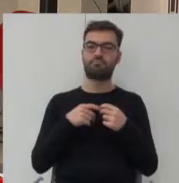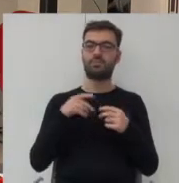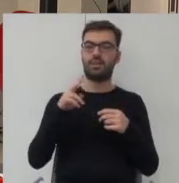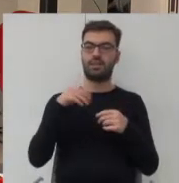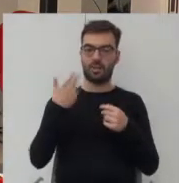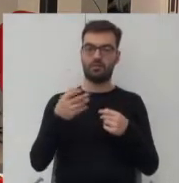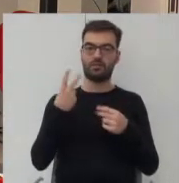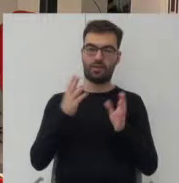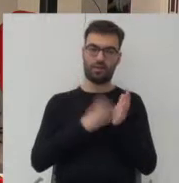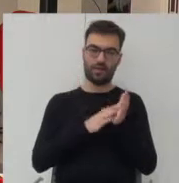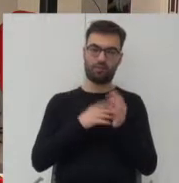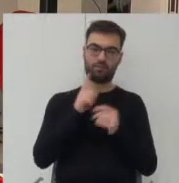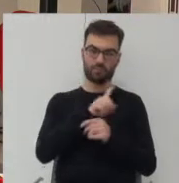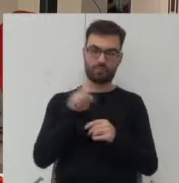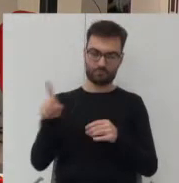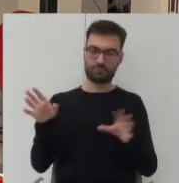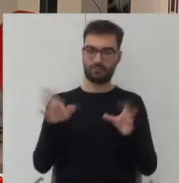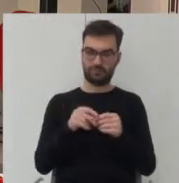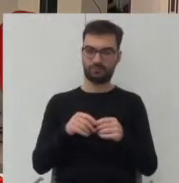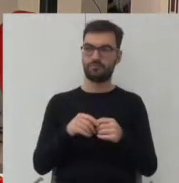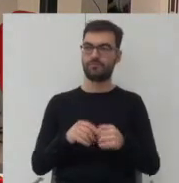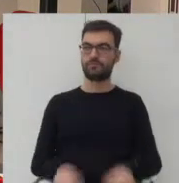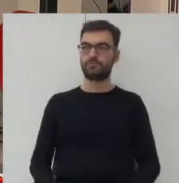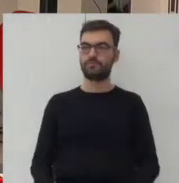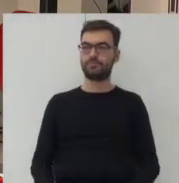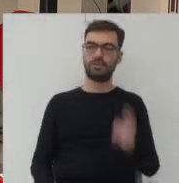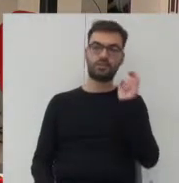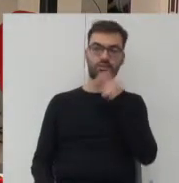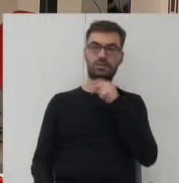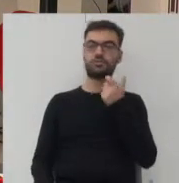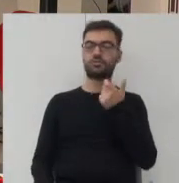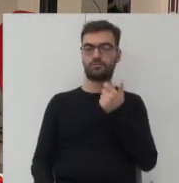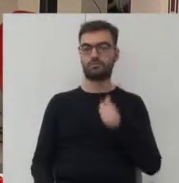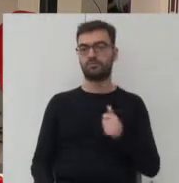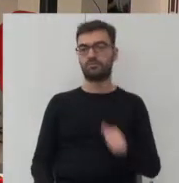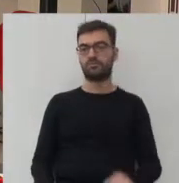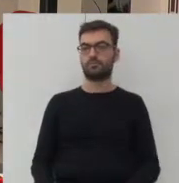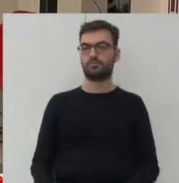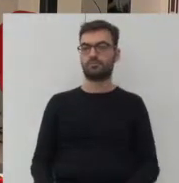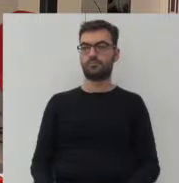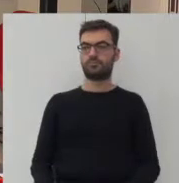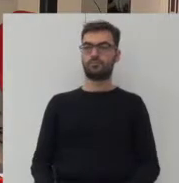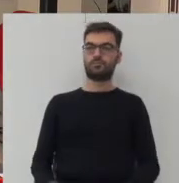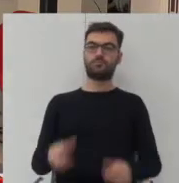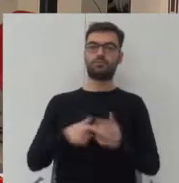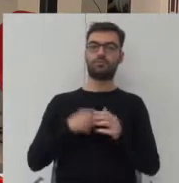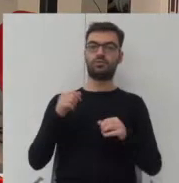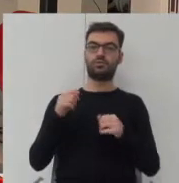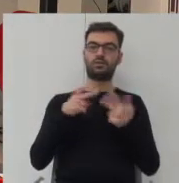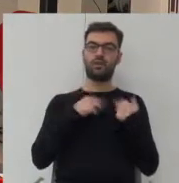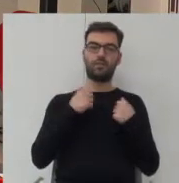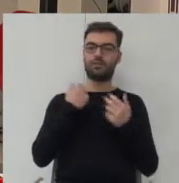dwie nagrody równorzędne natomiast ciekawsze było coś innego że w ten sposób sąd się wykpił od